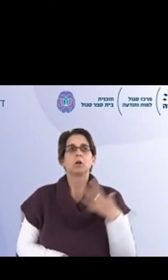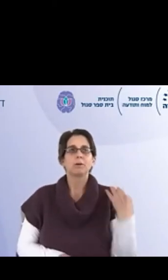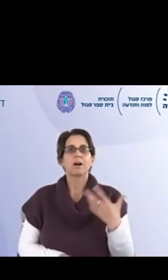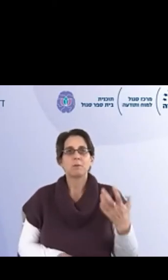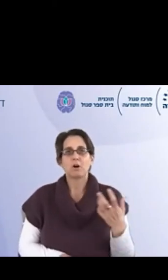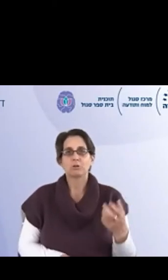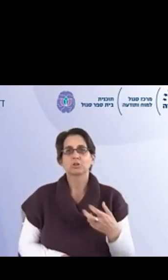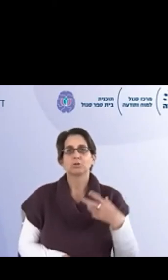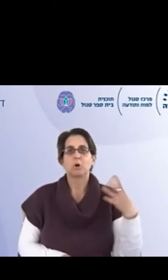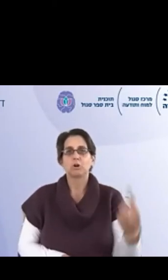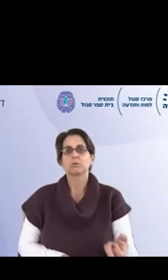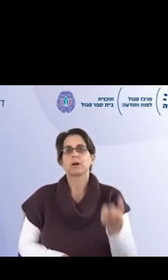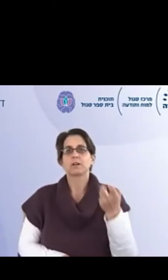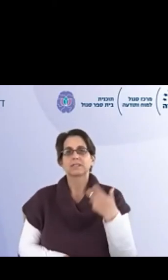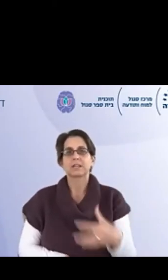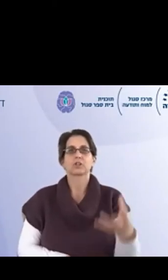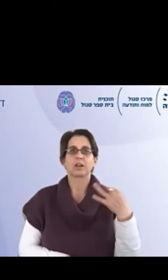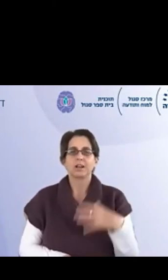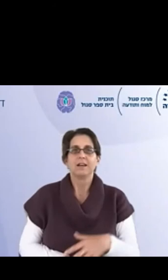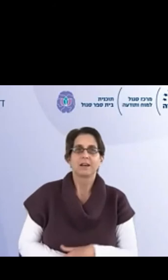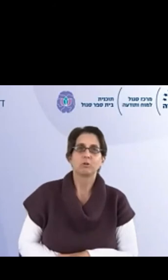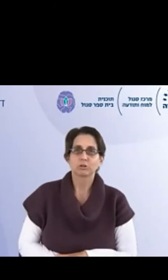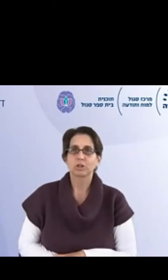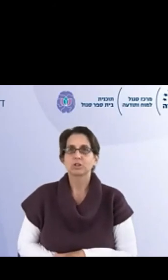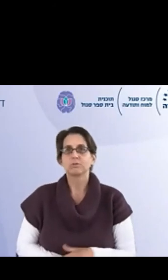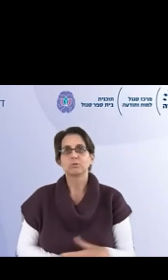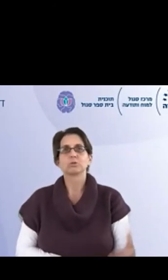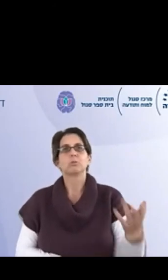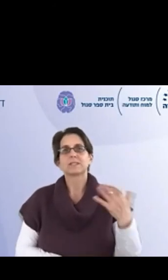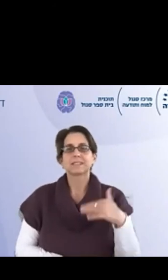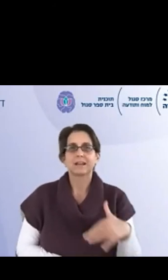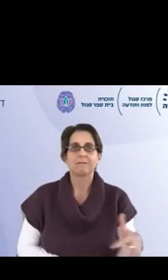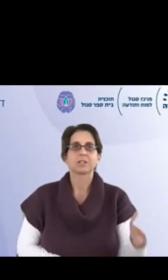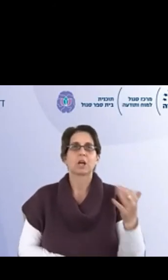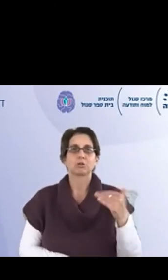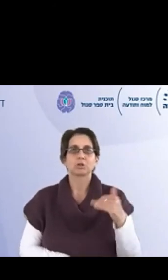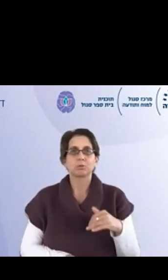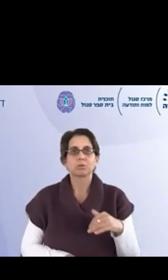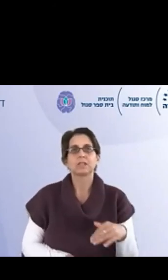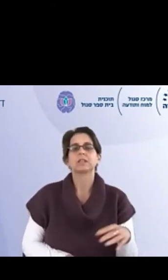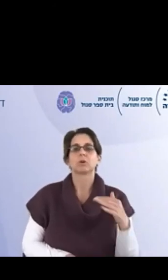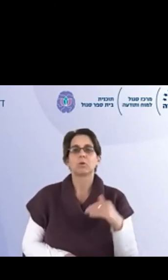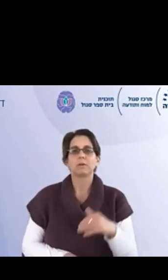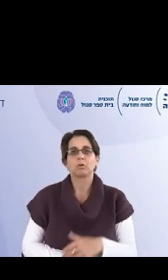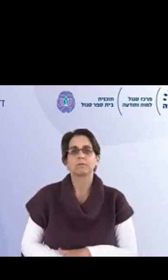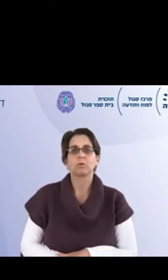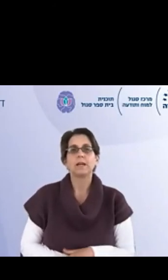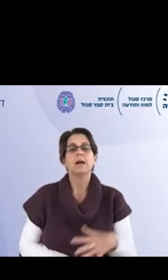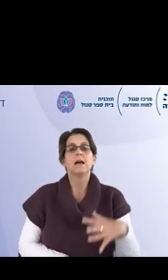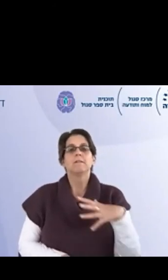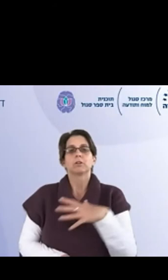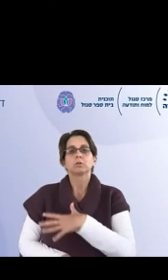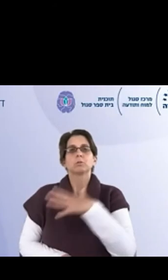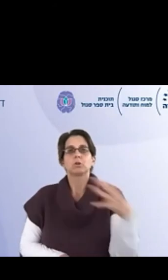הן לא בהכרח מערכות שתומכות בהכנסה של איכויות של קשיבות, כמו הצירה וגישה לא שיפוטית וכו', וכו',